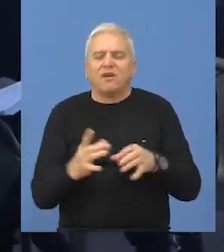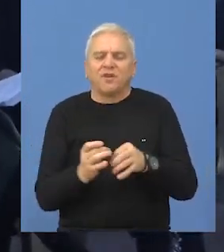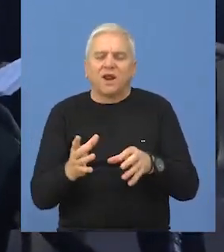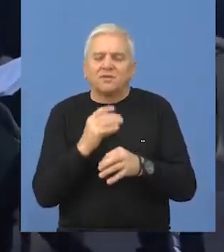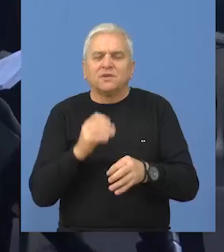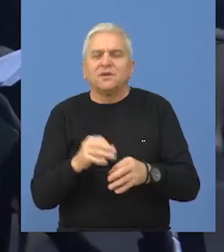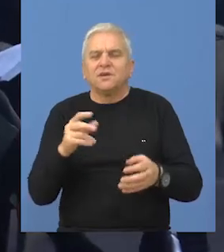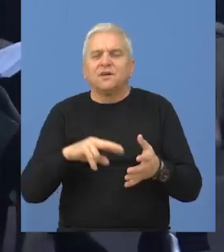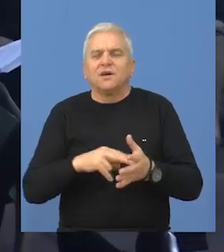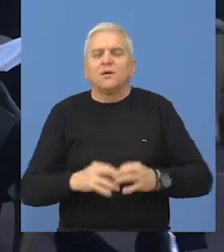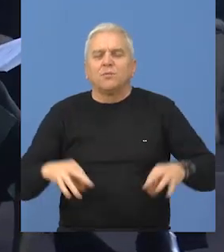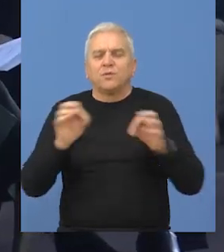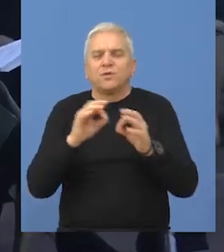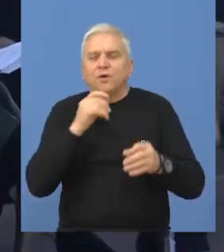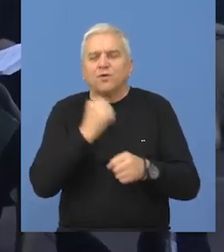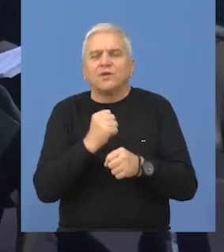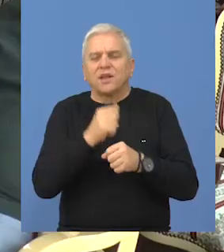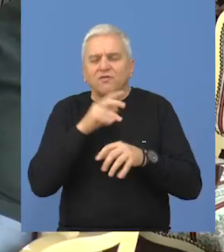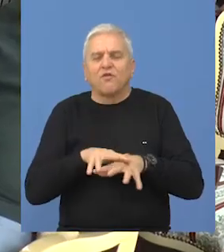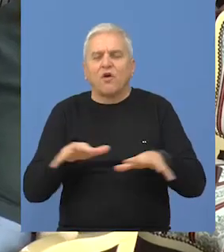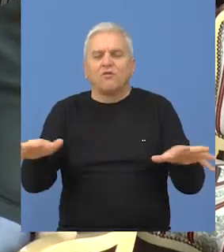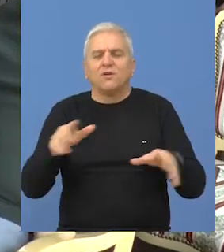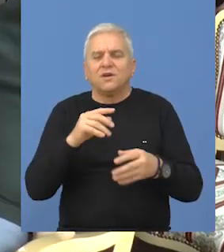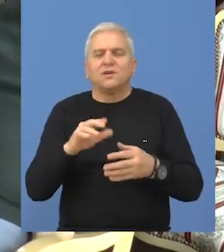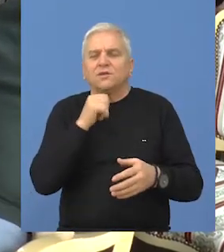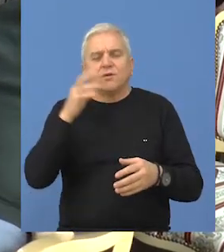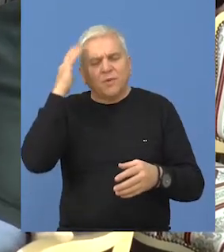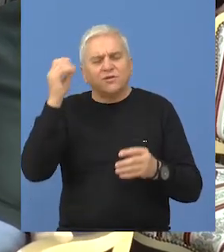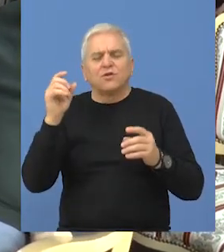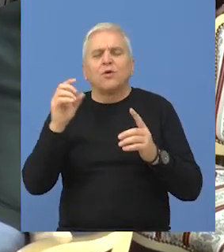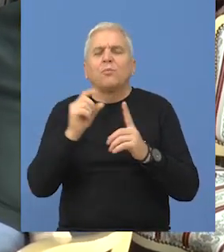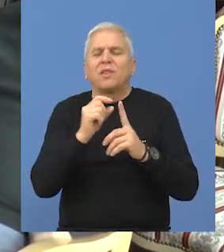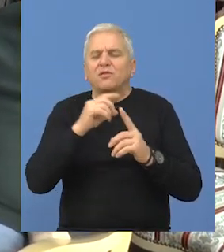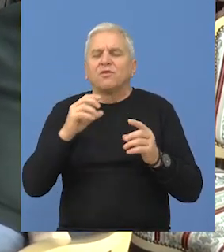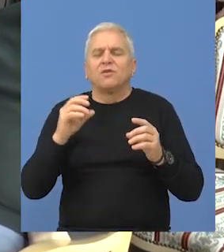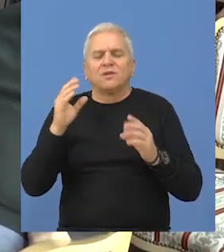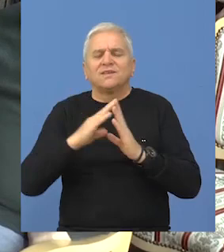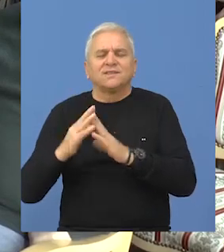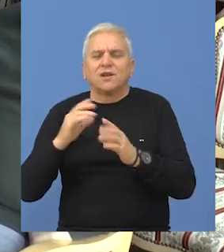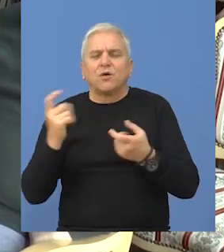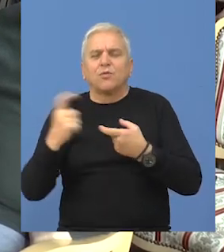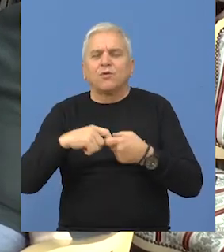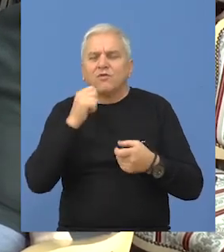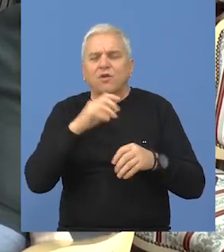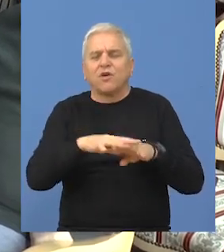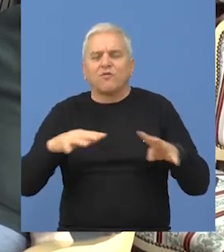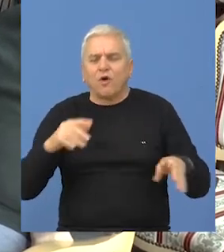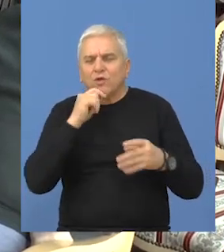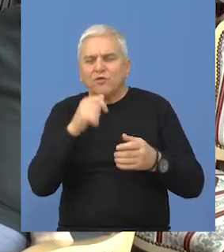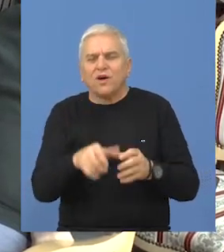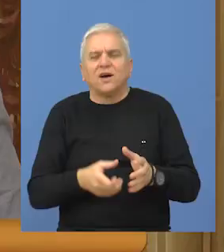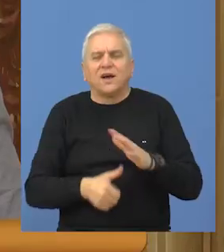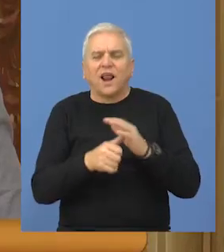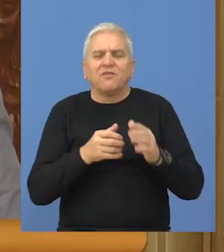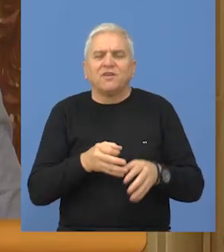prečnika. Projekat izgradnja magistralnih vodova vodovne mreže u Bačkom Petrovom selu obuhvata magistralne